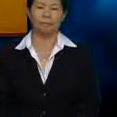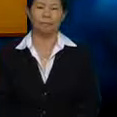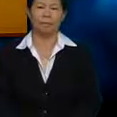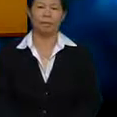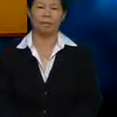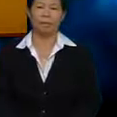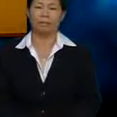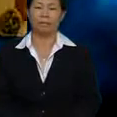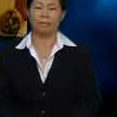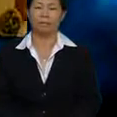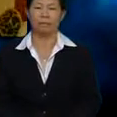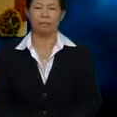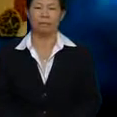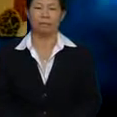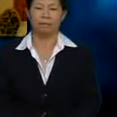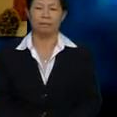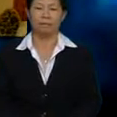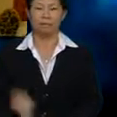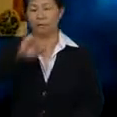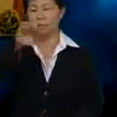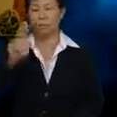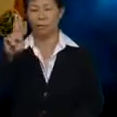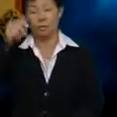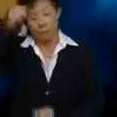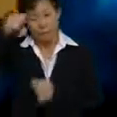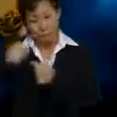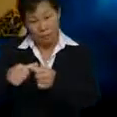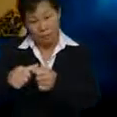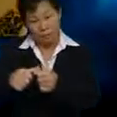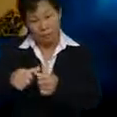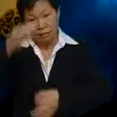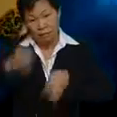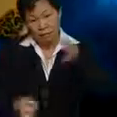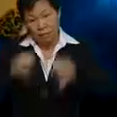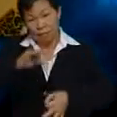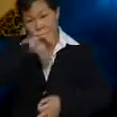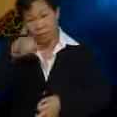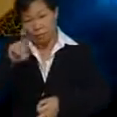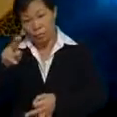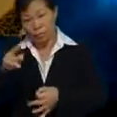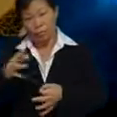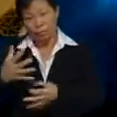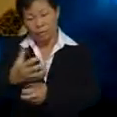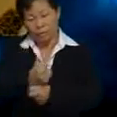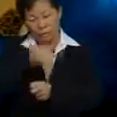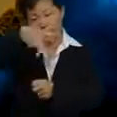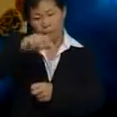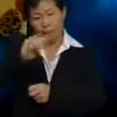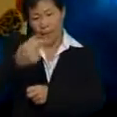Dah tidur lama Julia ingat Kalau Kalau Julia Nak dapat pahala